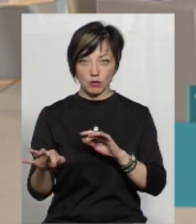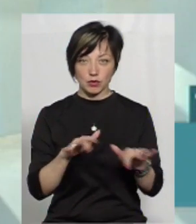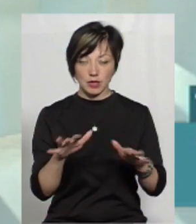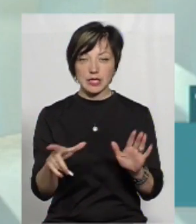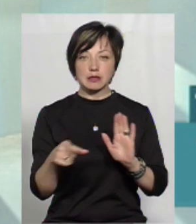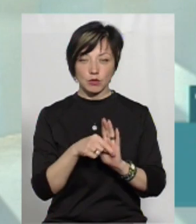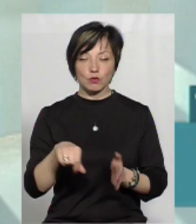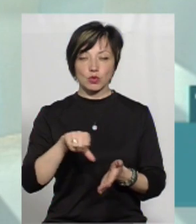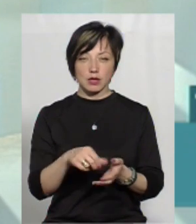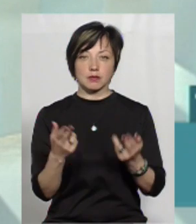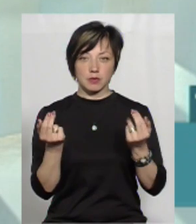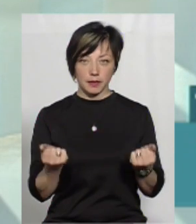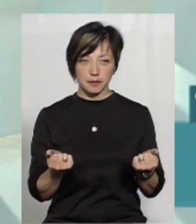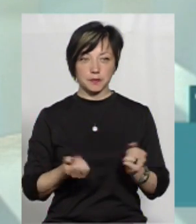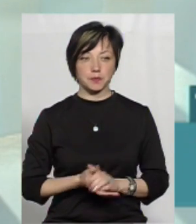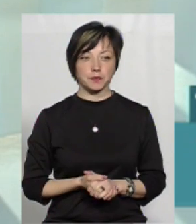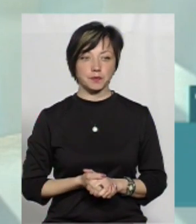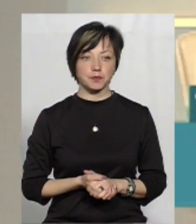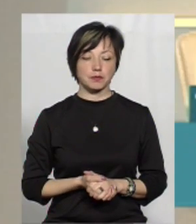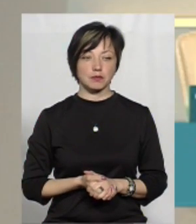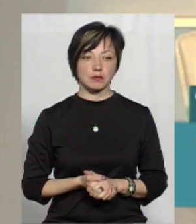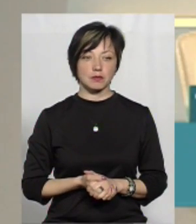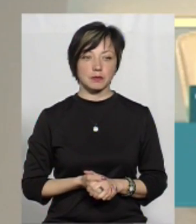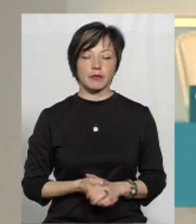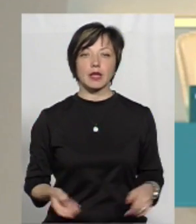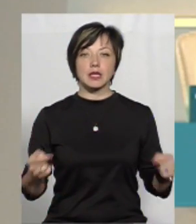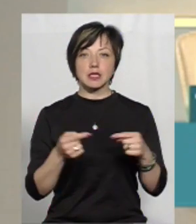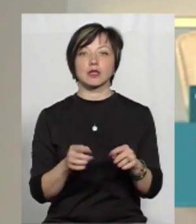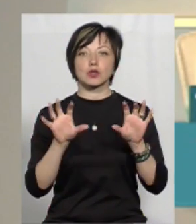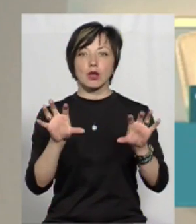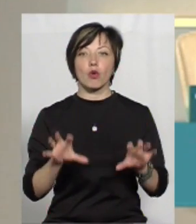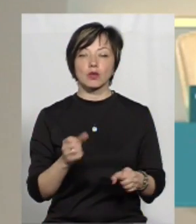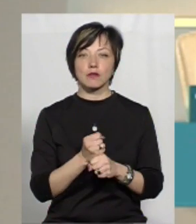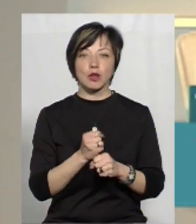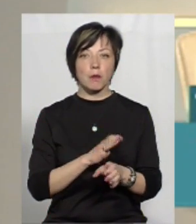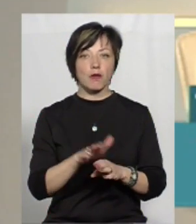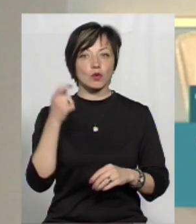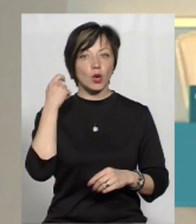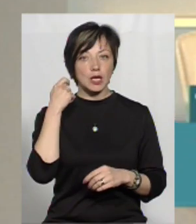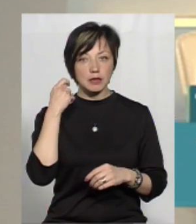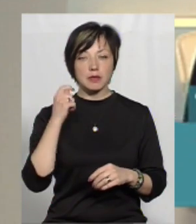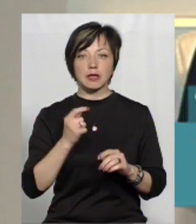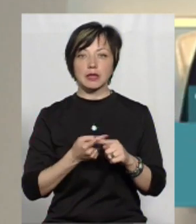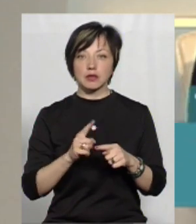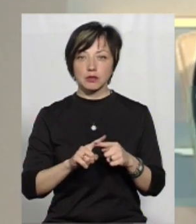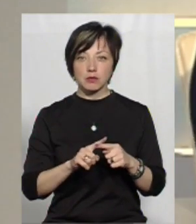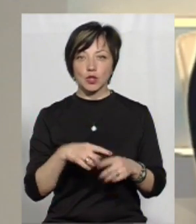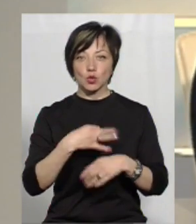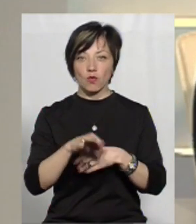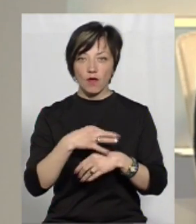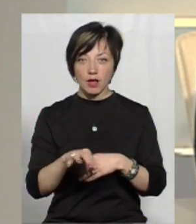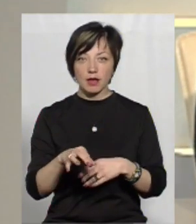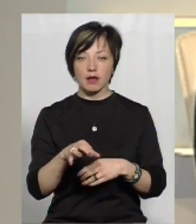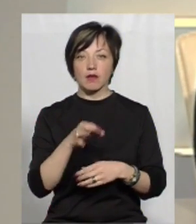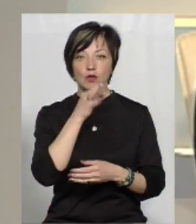всього. Співучасниками, Згідно закону, за вчиненими неповнолітніми особами оцікування,